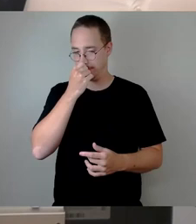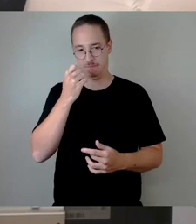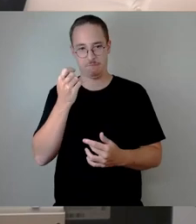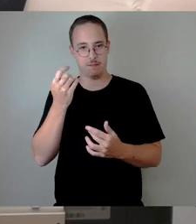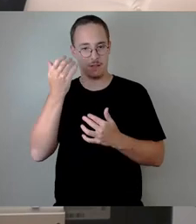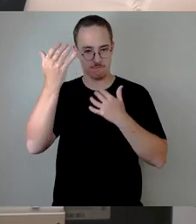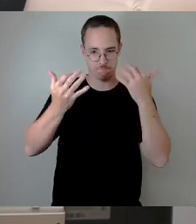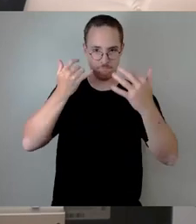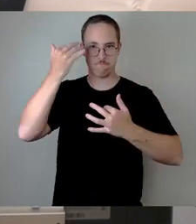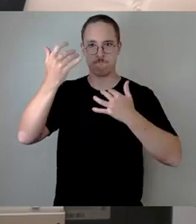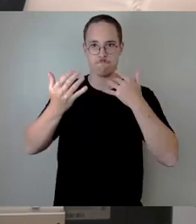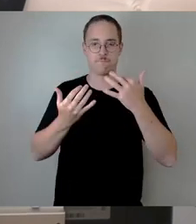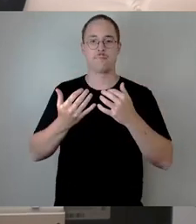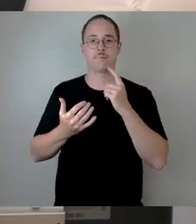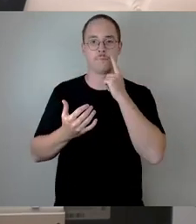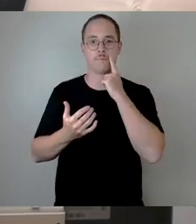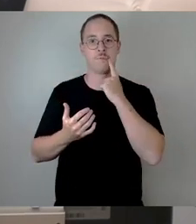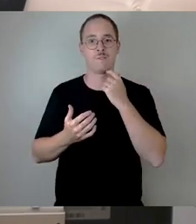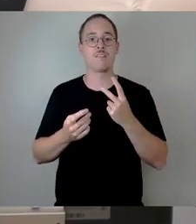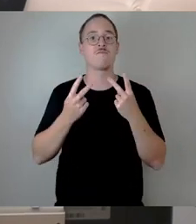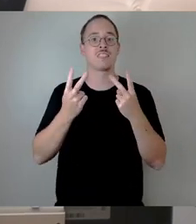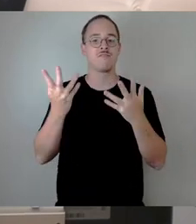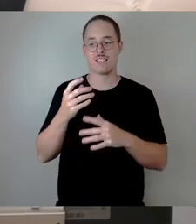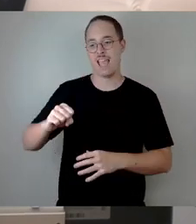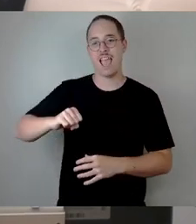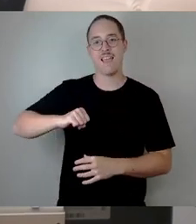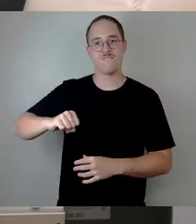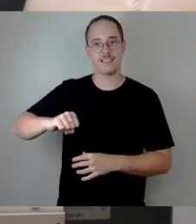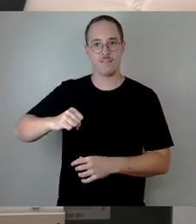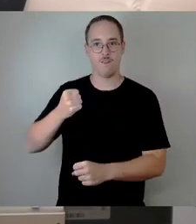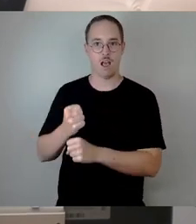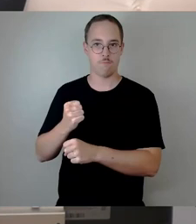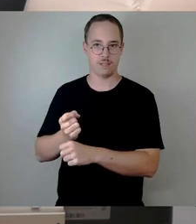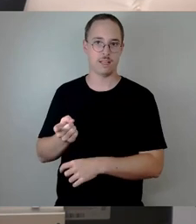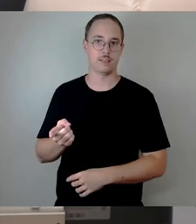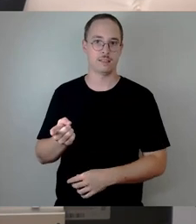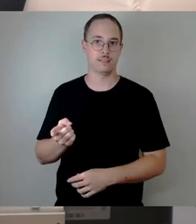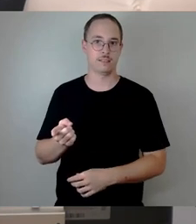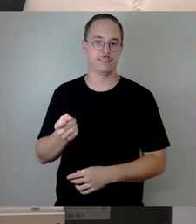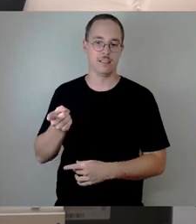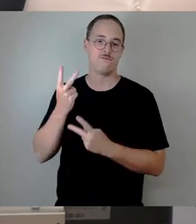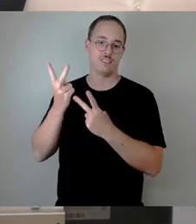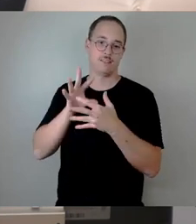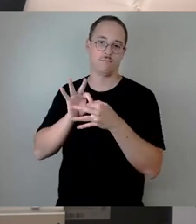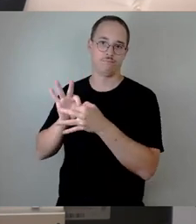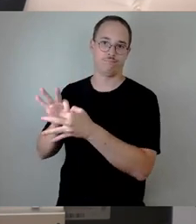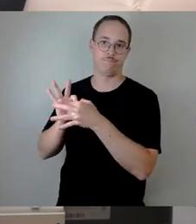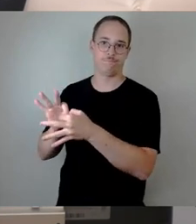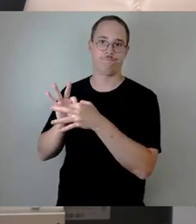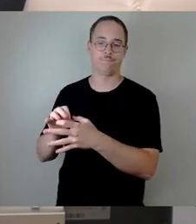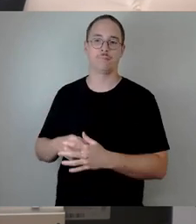Gewährleistung effektiver Ausschussarbeit auszurichten habe. Insoweit ist auch die generelle Feststellung des